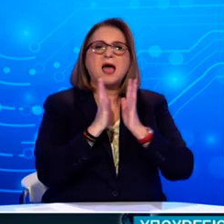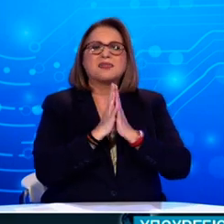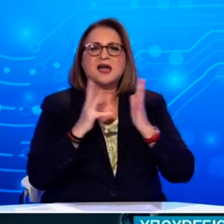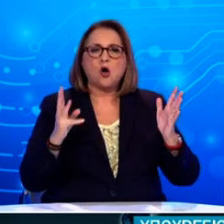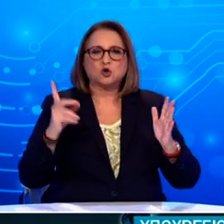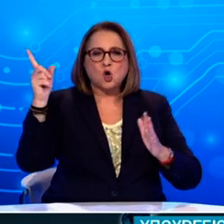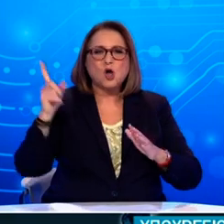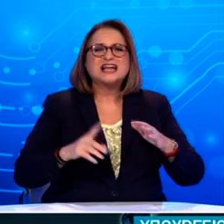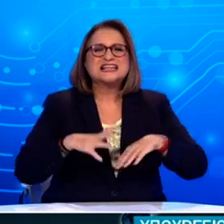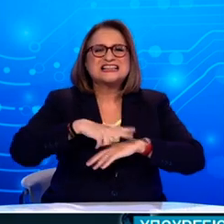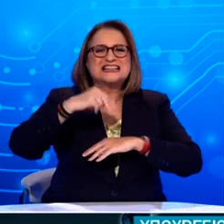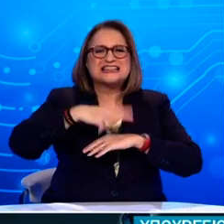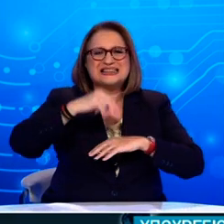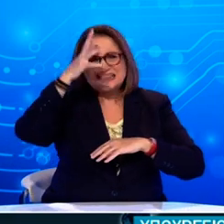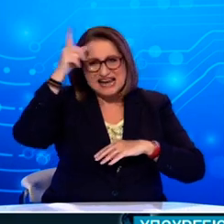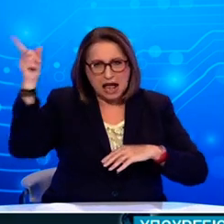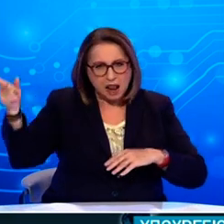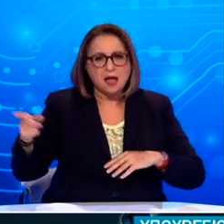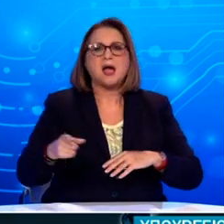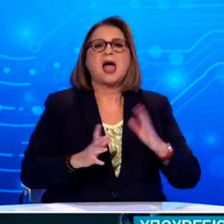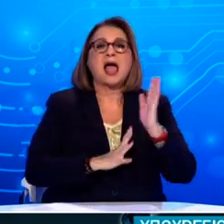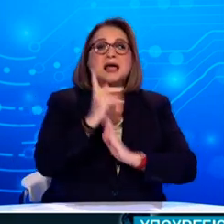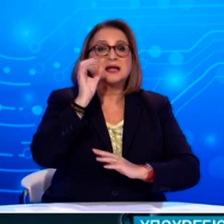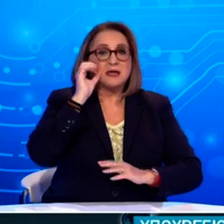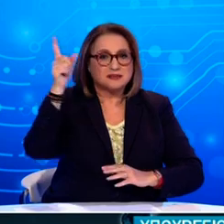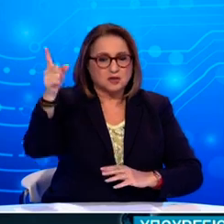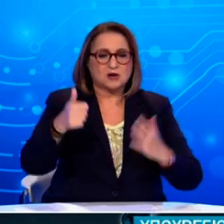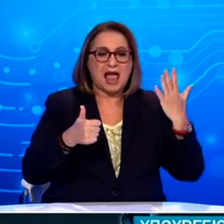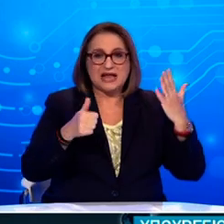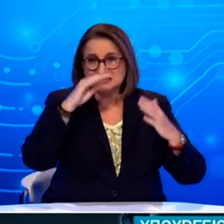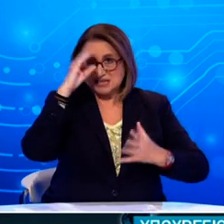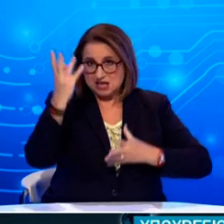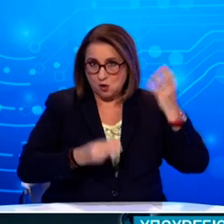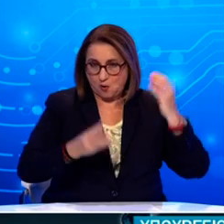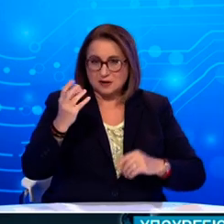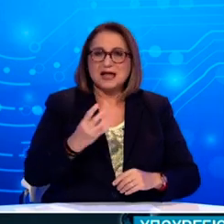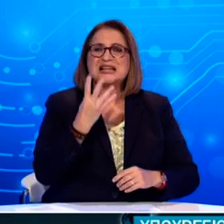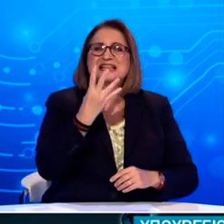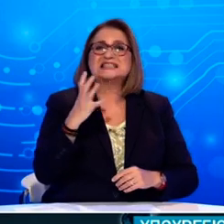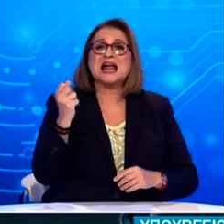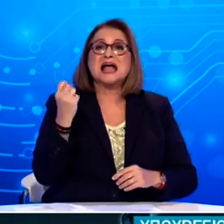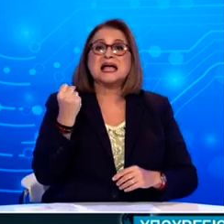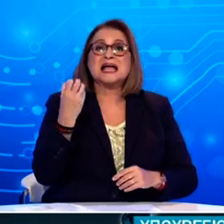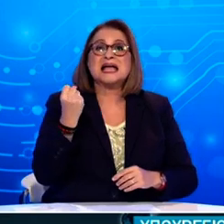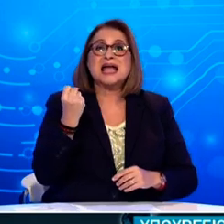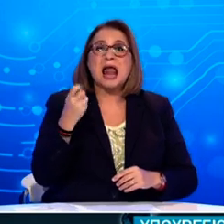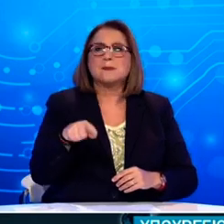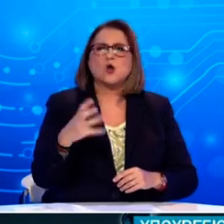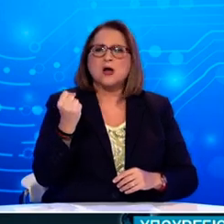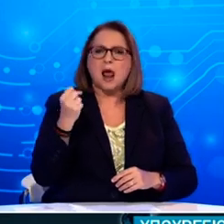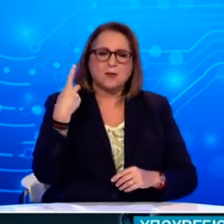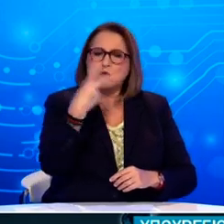Τρικάλων, 11 στην περιφέρεια Θεσσαλονίκης, 6 στα Ιωάννινα και 4 στην Κάλιμνο, στην Κάλιμνο είναι όλες από Συρωή.